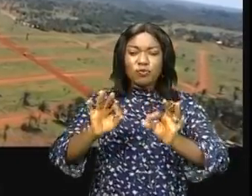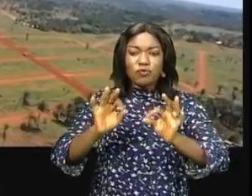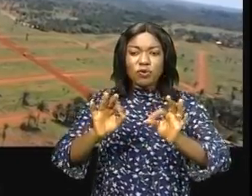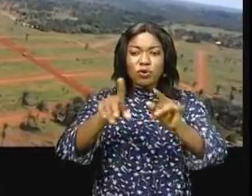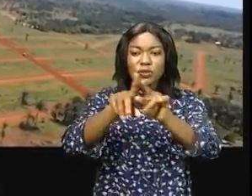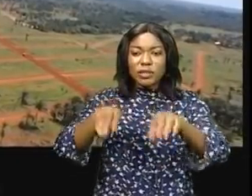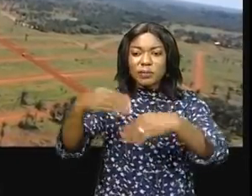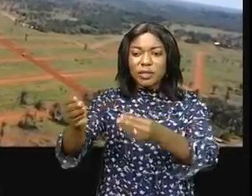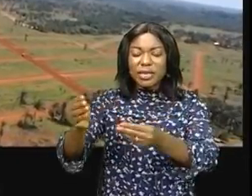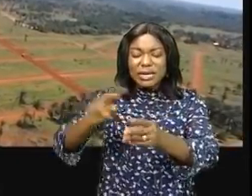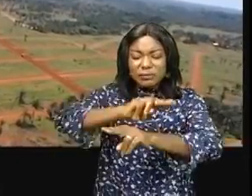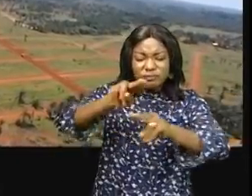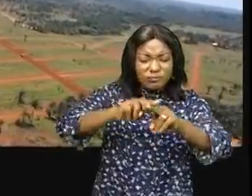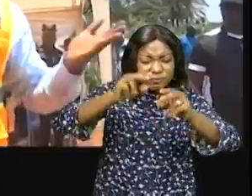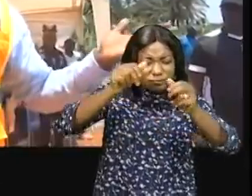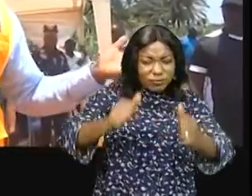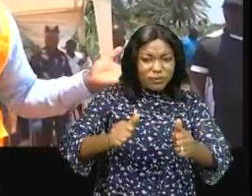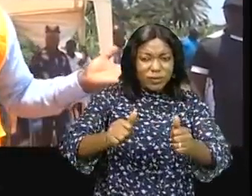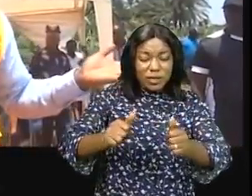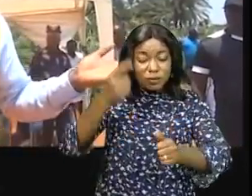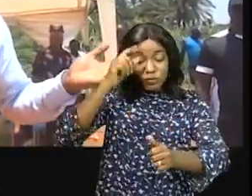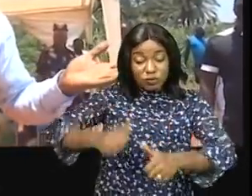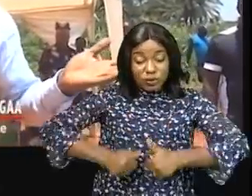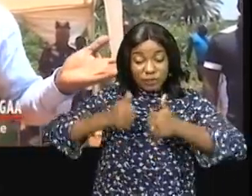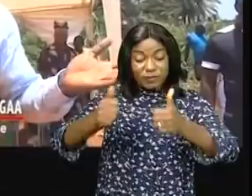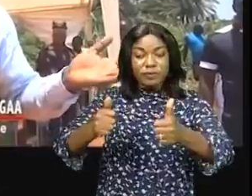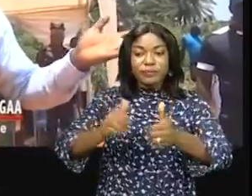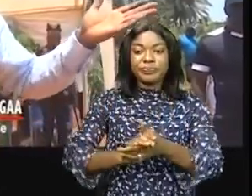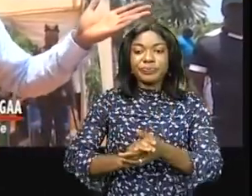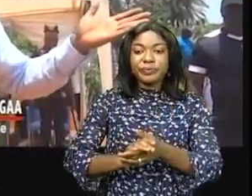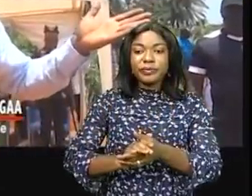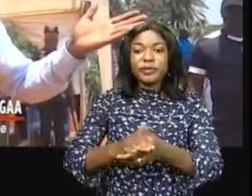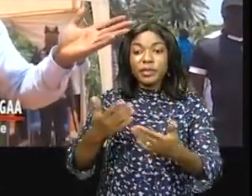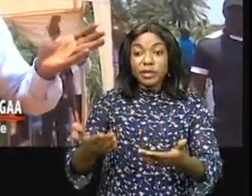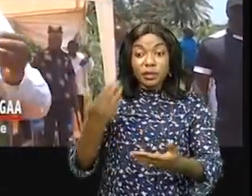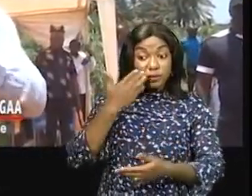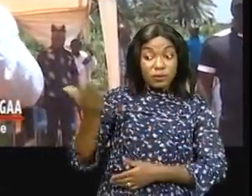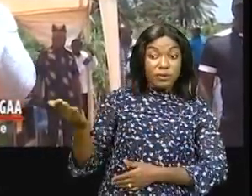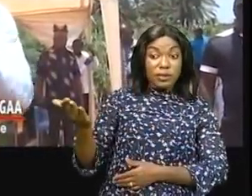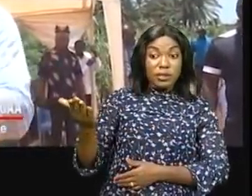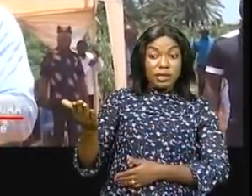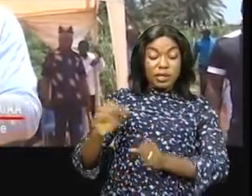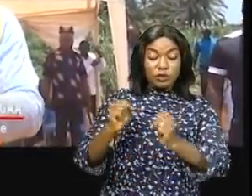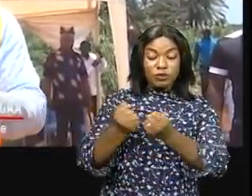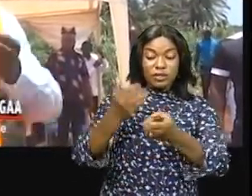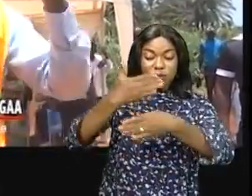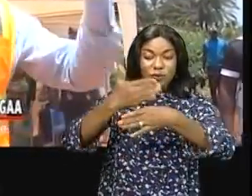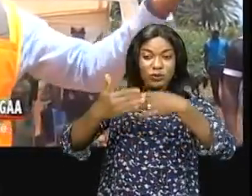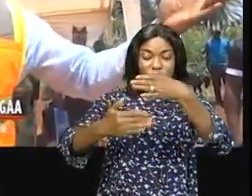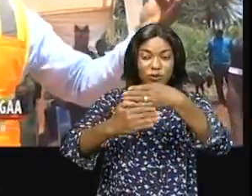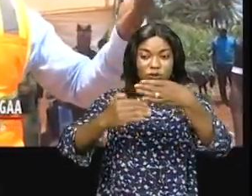maximum de conditions nécessaires à la vie. Entreprise et la construction aux alliants chez les stations et qu'on s'appelle